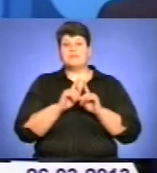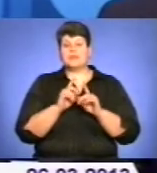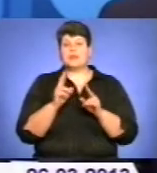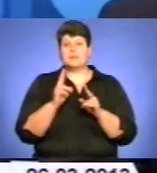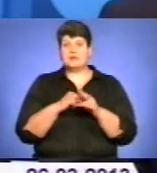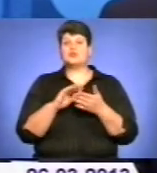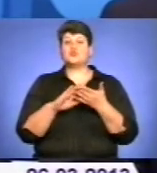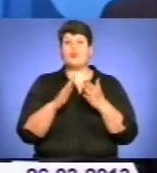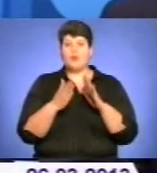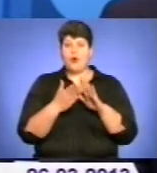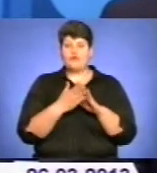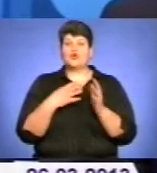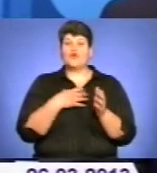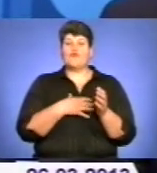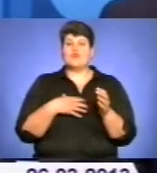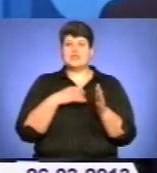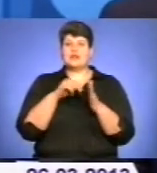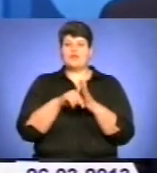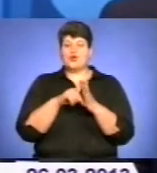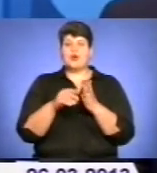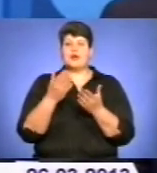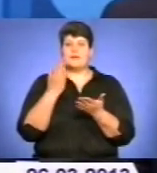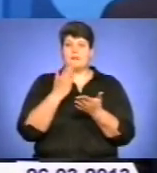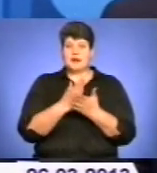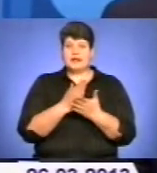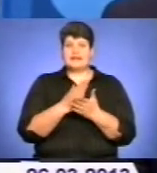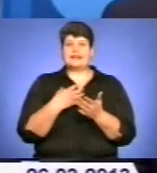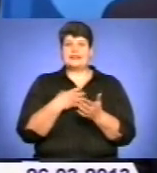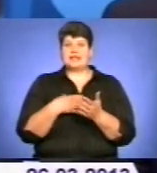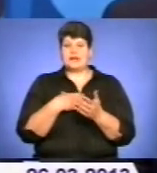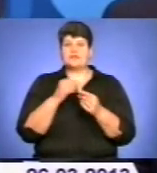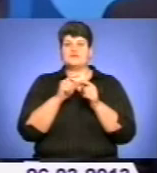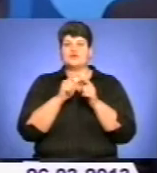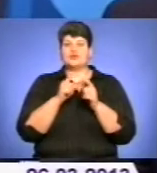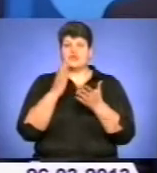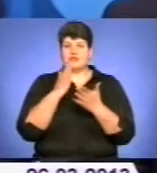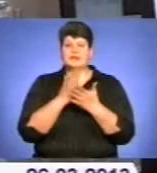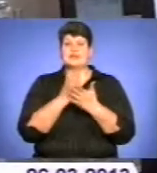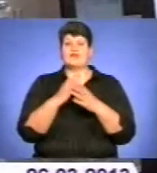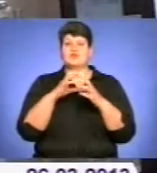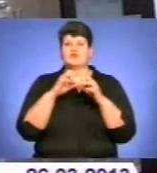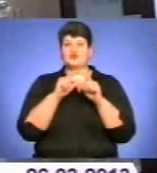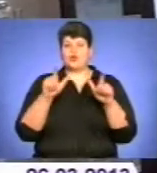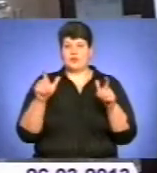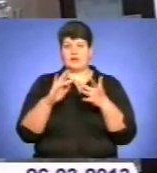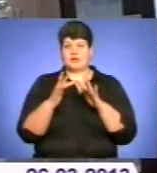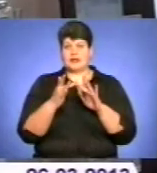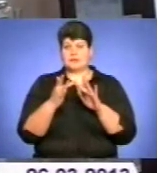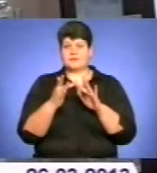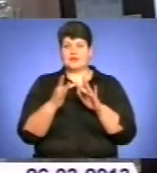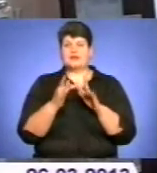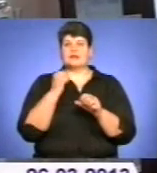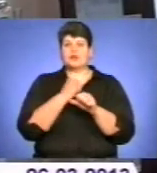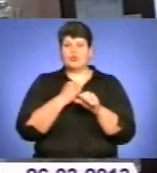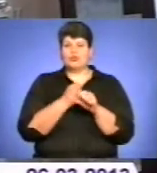важливу роль грає наявність в школах інтернету, тому що проєкт великий, масштабний. Для роботи над освітнім порталом об